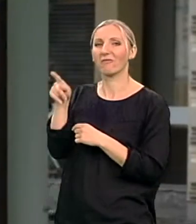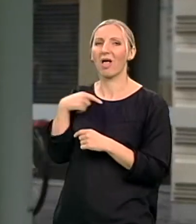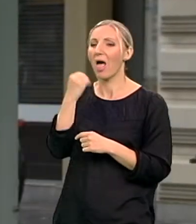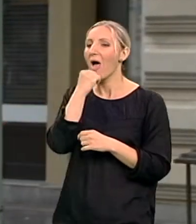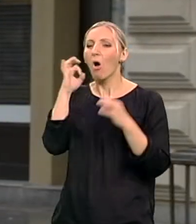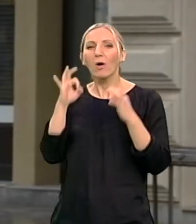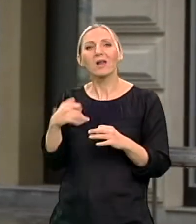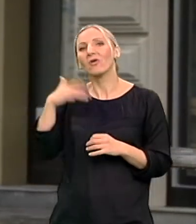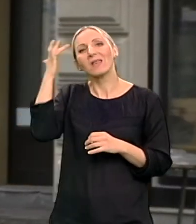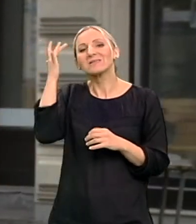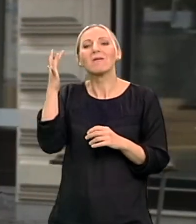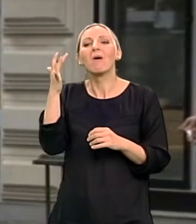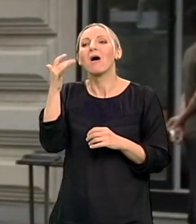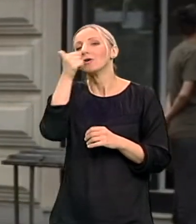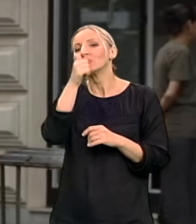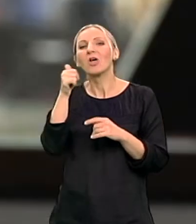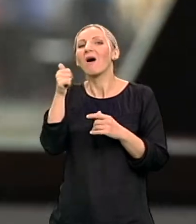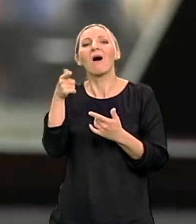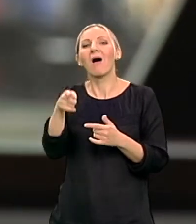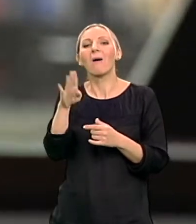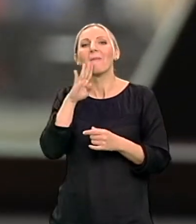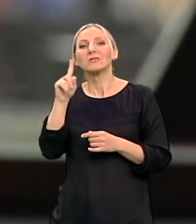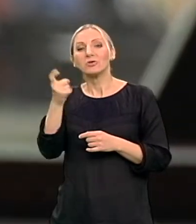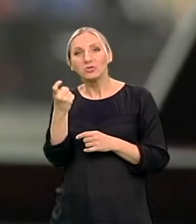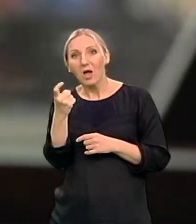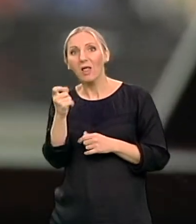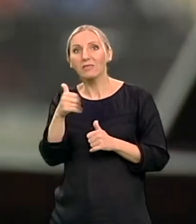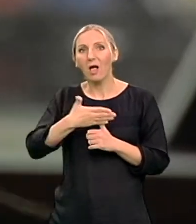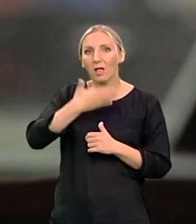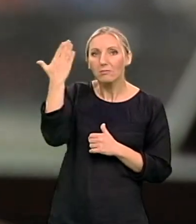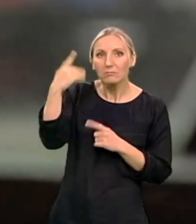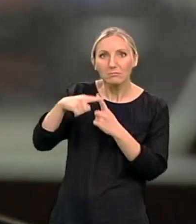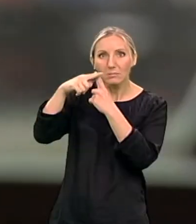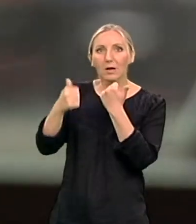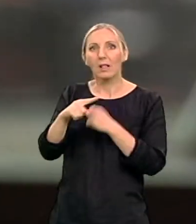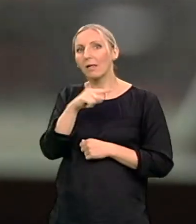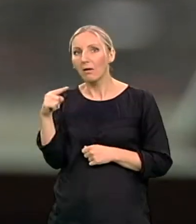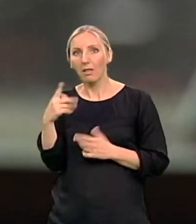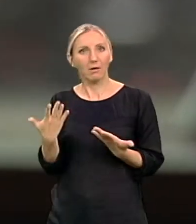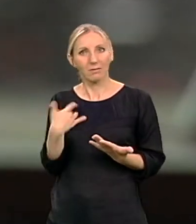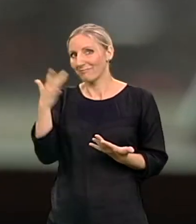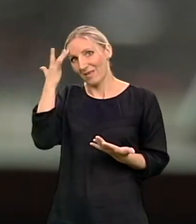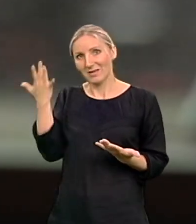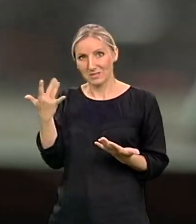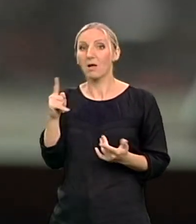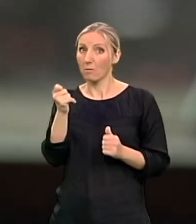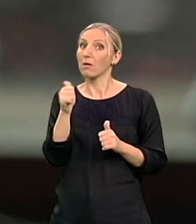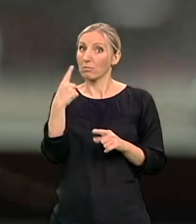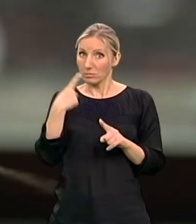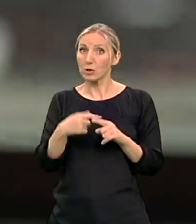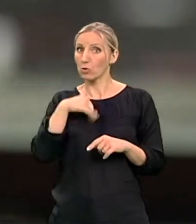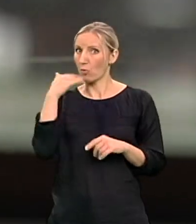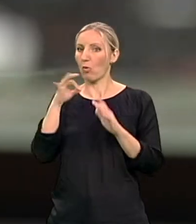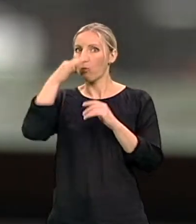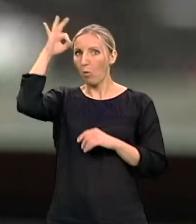kažem na šta su uticali tematične cijelije i da li uopšte jesu. Činjenica jeste da ja u tada jesam mnogo bolje u svakom smislu i